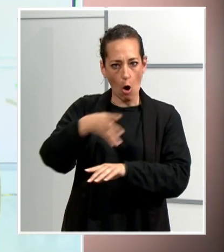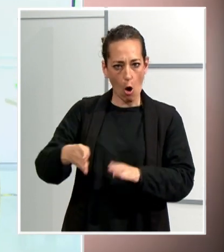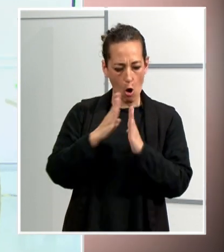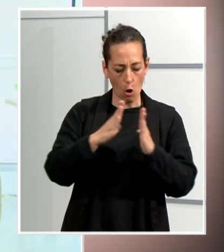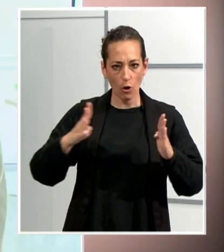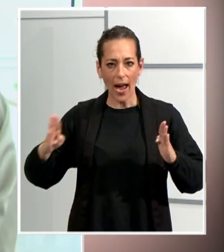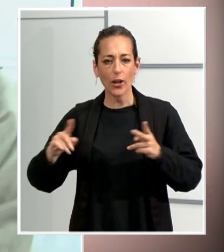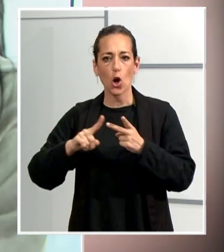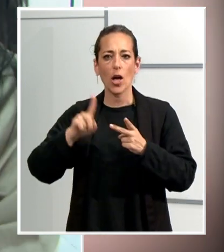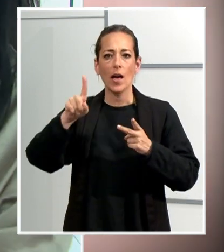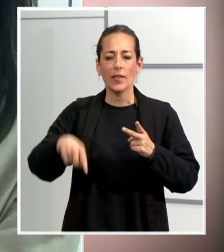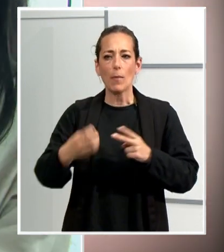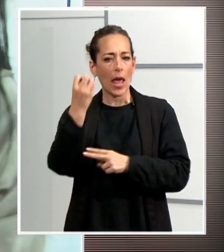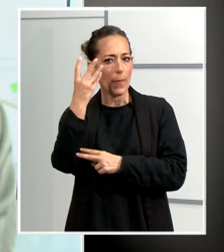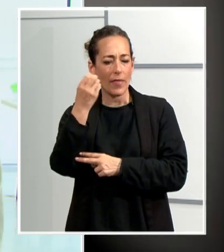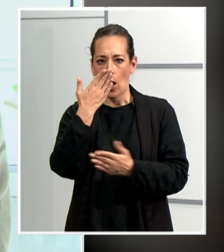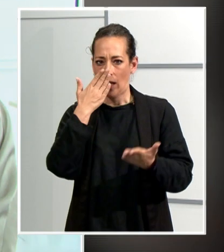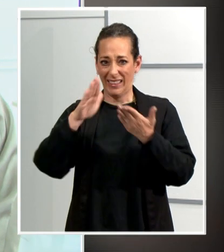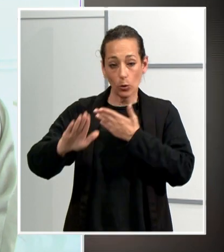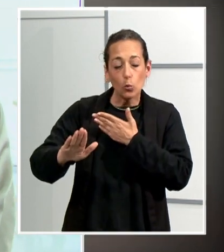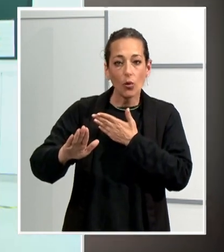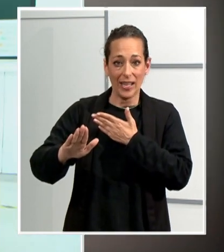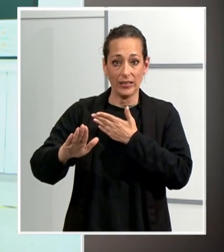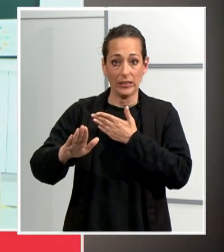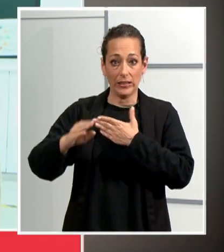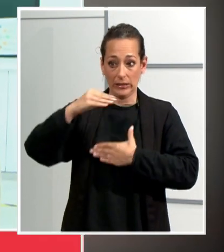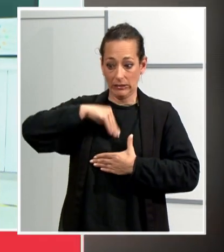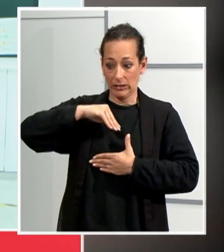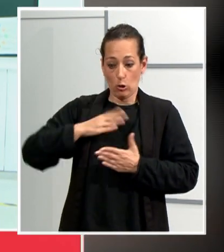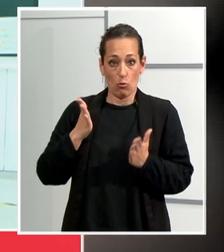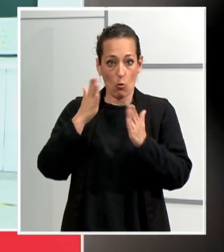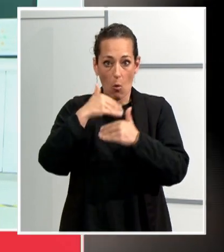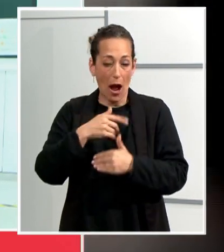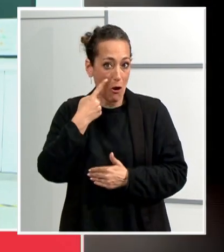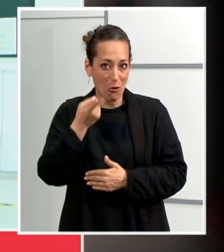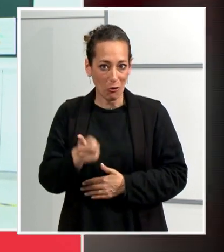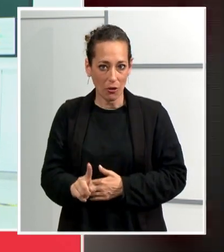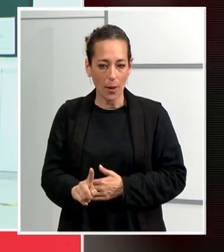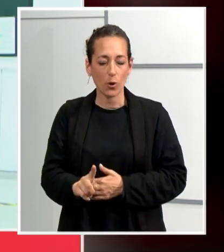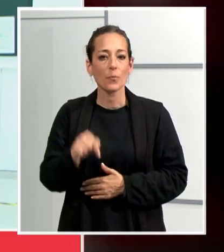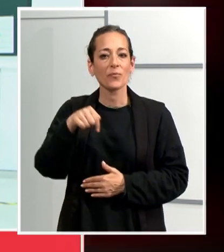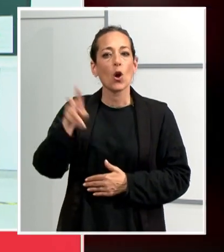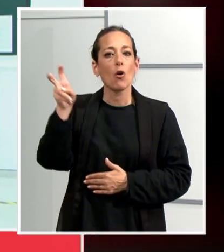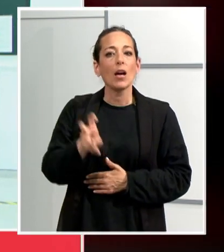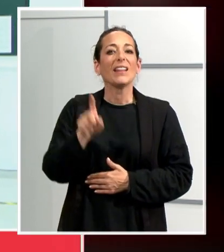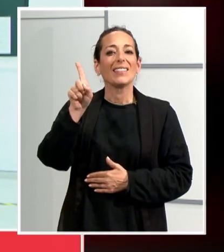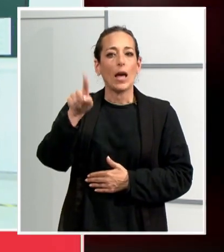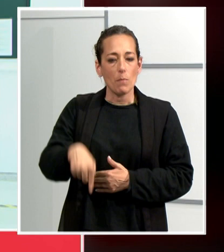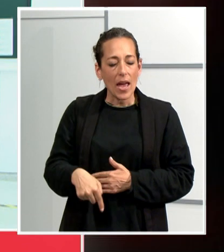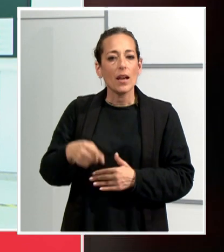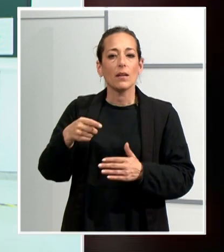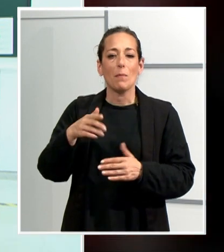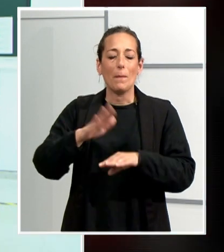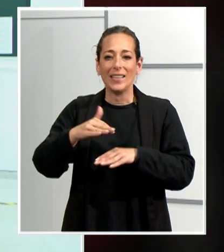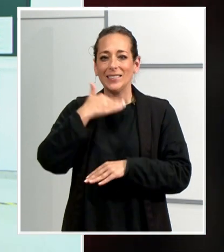digamos, actitudes que no conocemos de nosotros mismos. Yo también, por eso estoy aquí, para saber qué es lo que más me